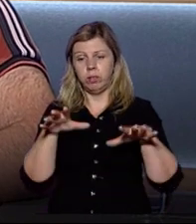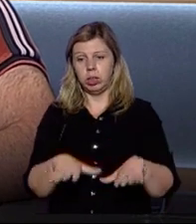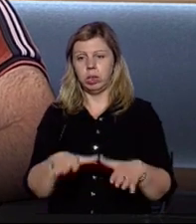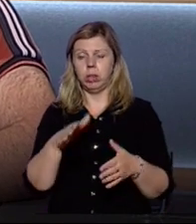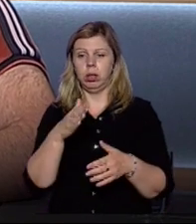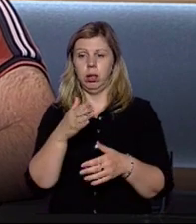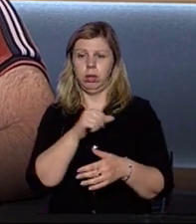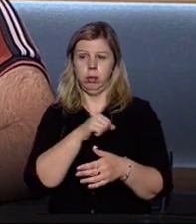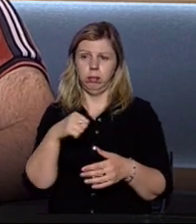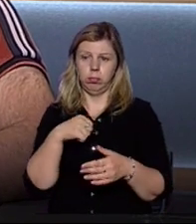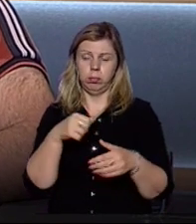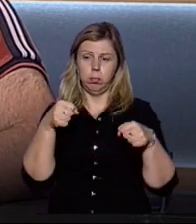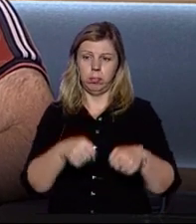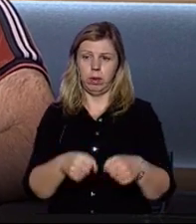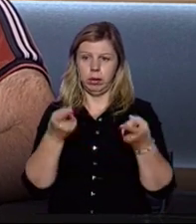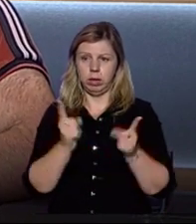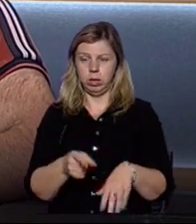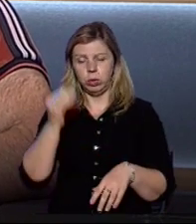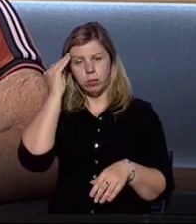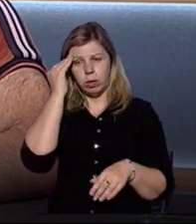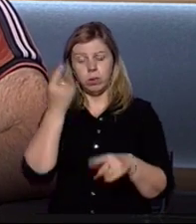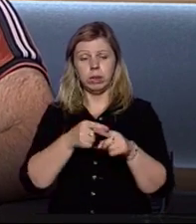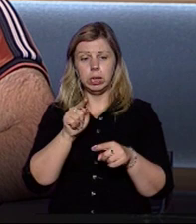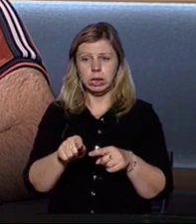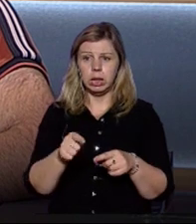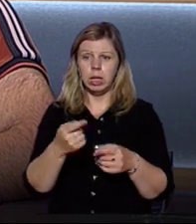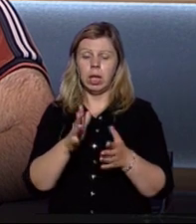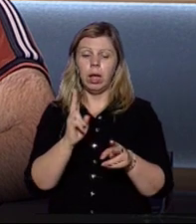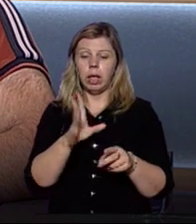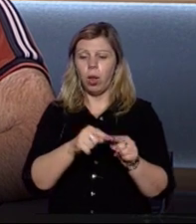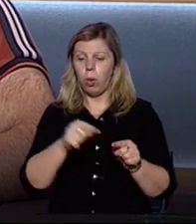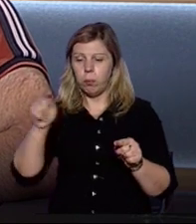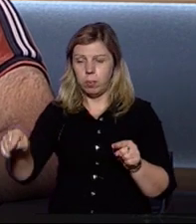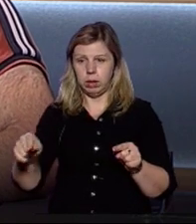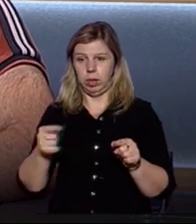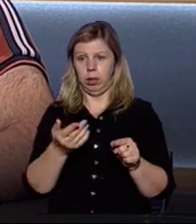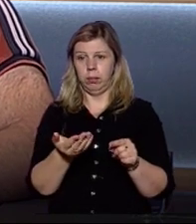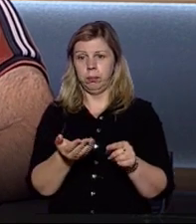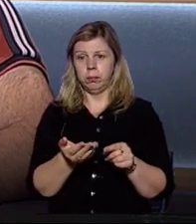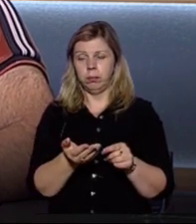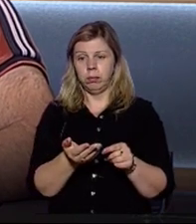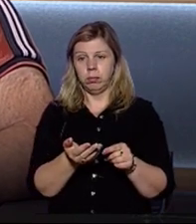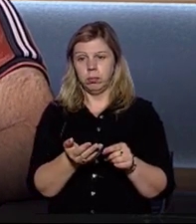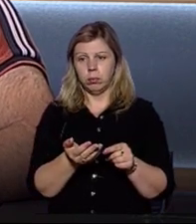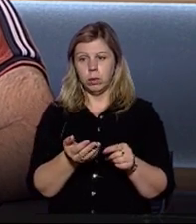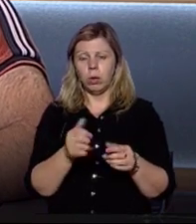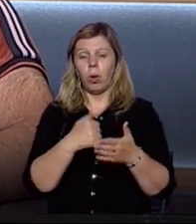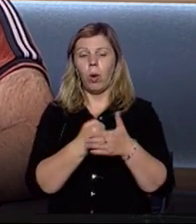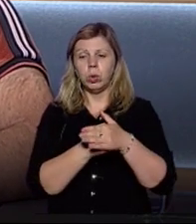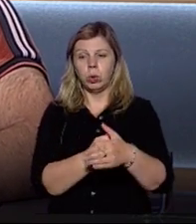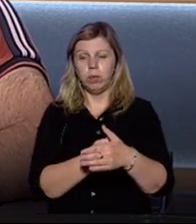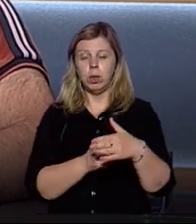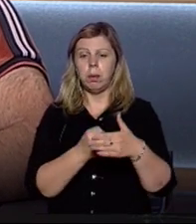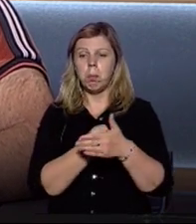професіоналами своєї справи, дійсно враховуючи ті кілометражі і ті основні